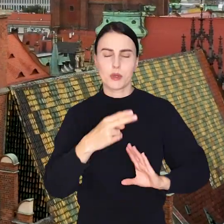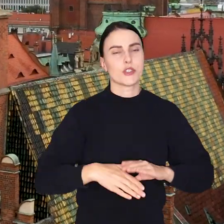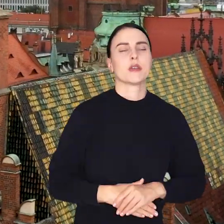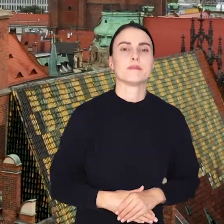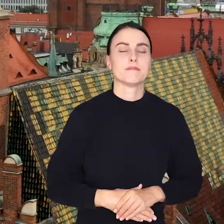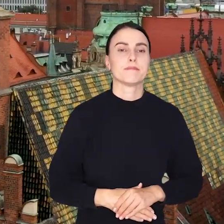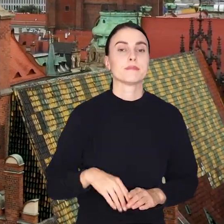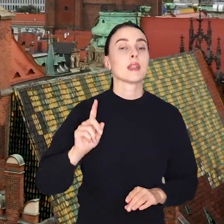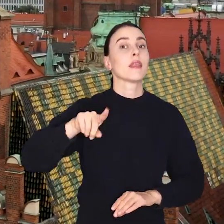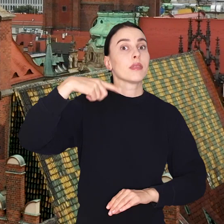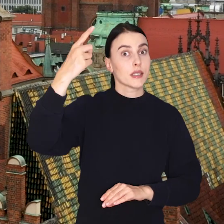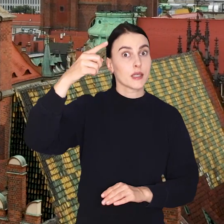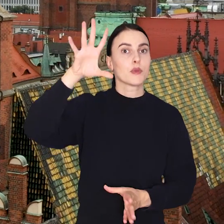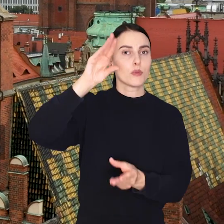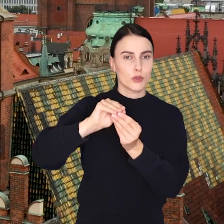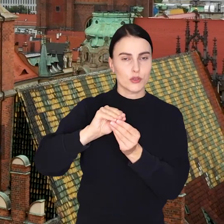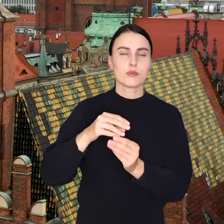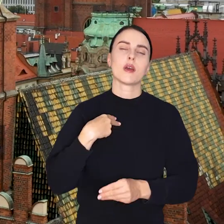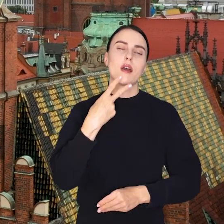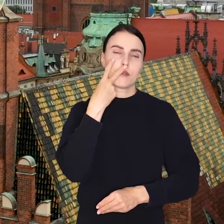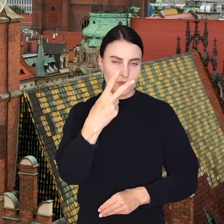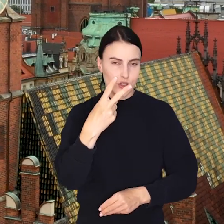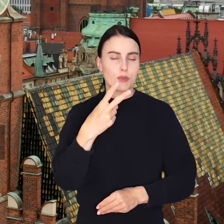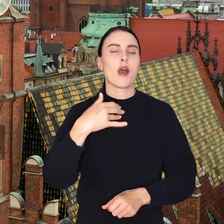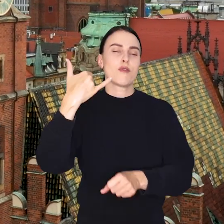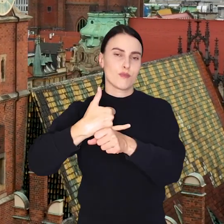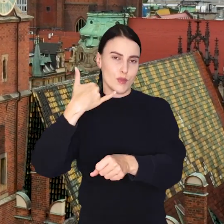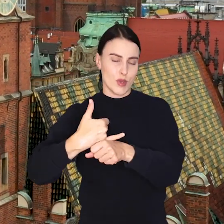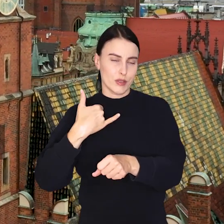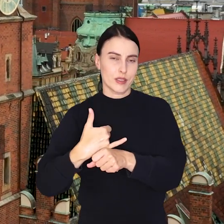zobaczenia. A w kolejnym podsumowaniu widzimy się w piątek.